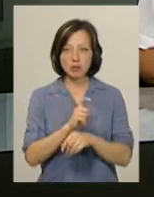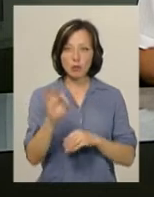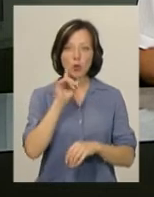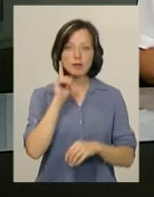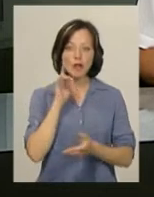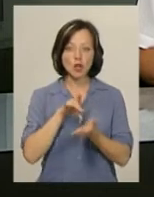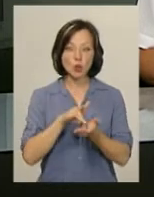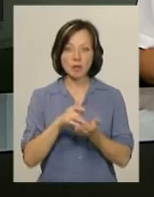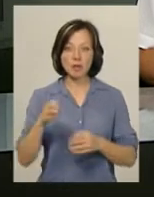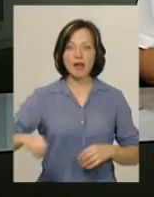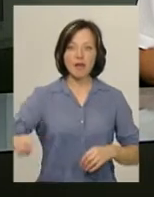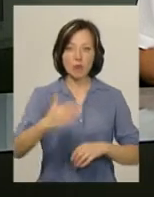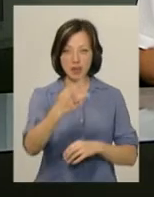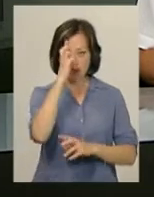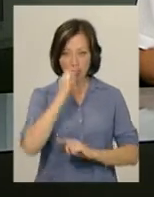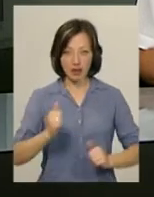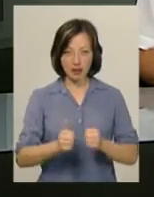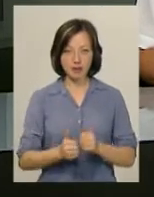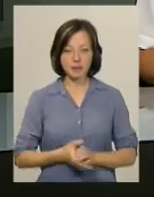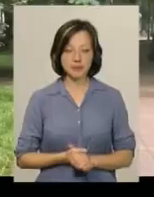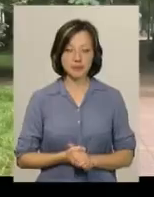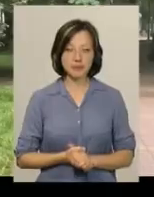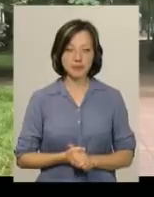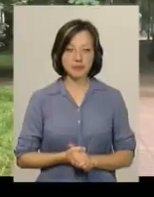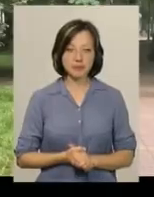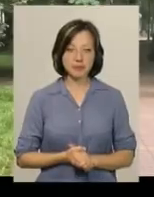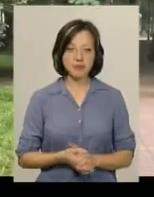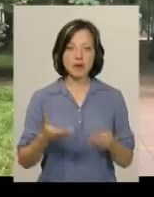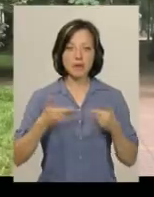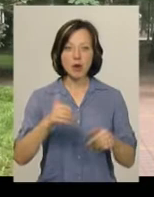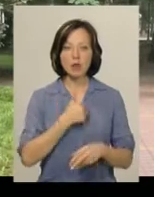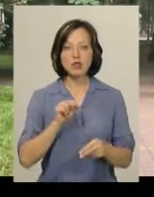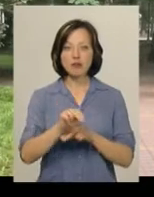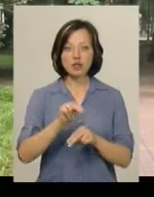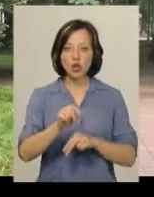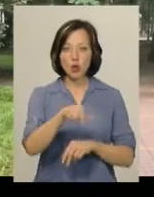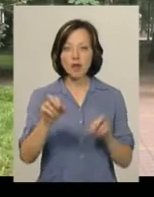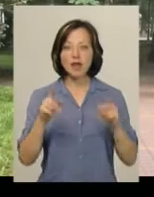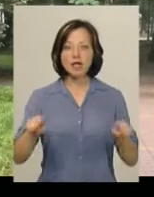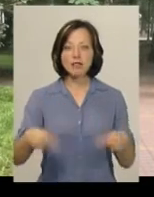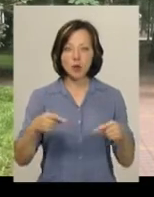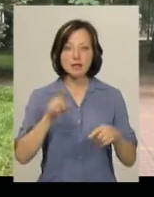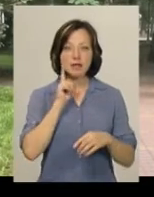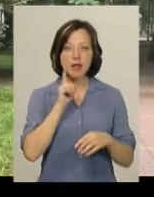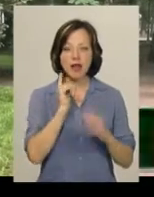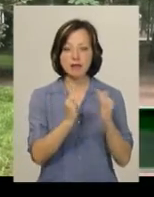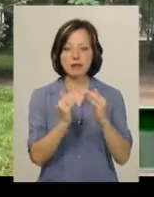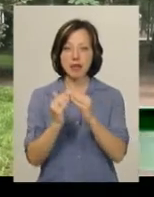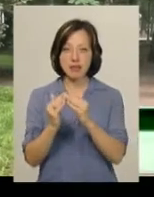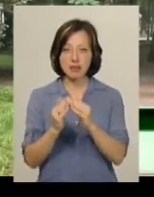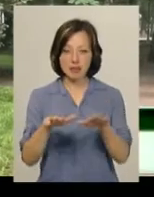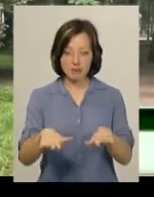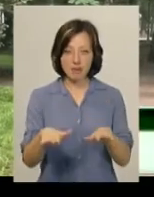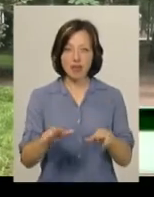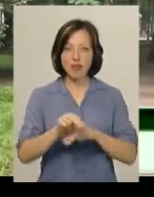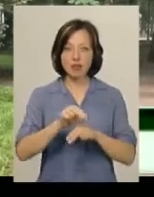зелений туризм європейських країн. Ми хочемо навчити людей, як створювати зелені садиби. Ми хочемо навчити